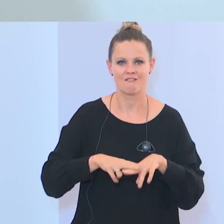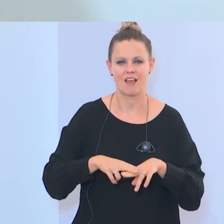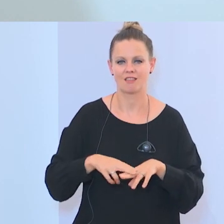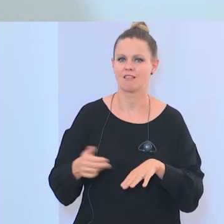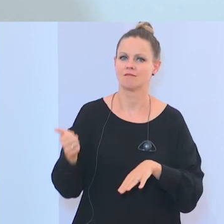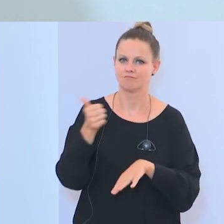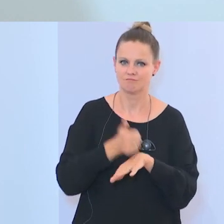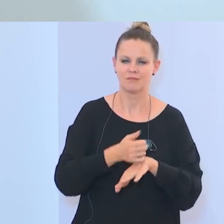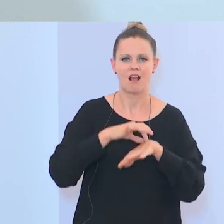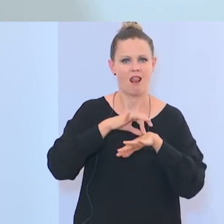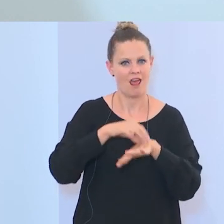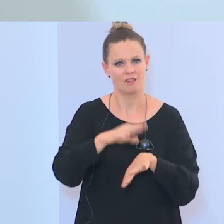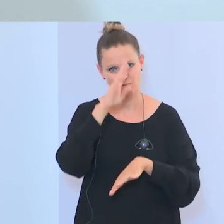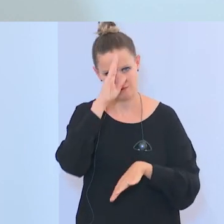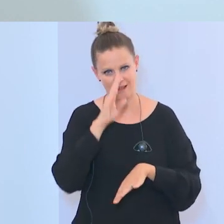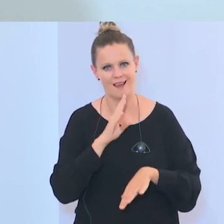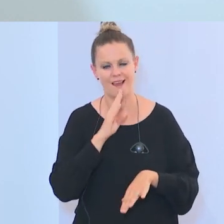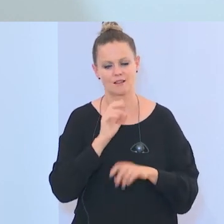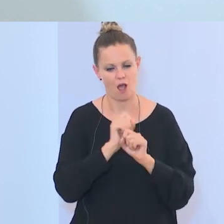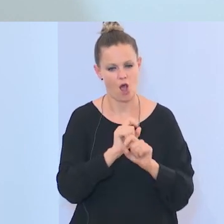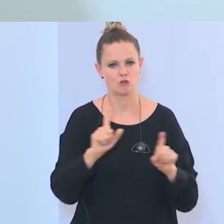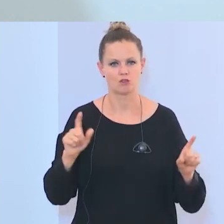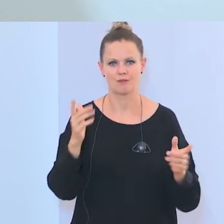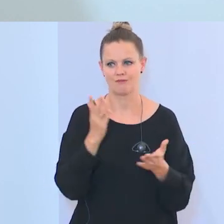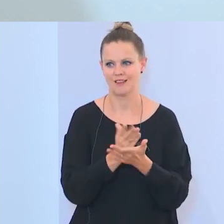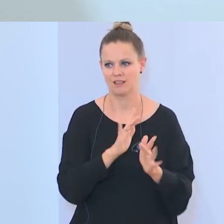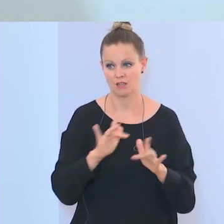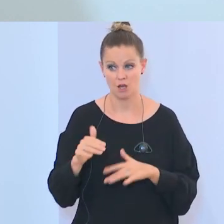die Ausschreibung läuft jetzt, wenn die Leitung die Arbeit aufnimmt.